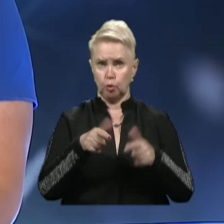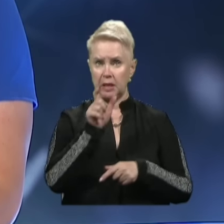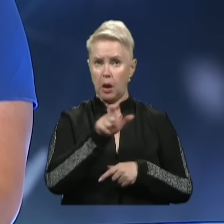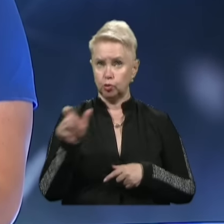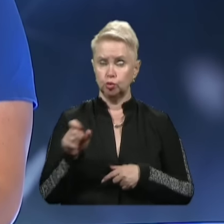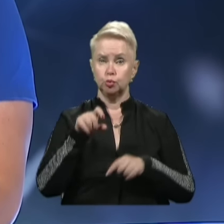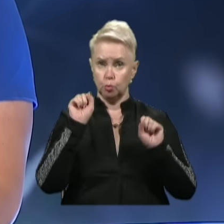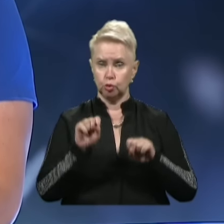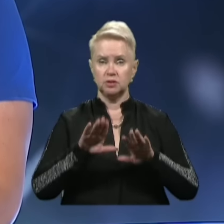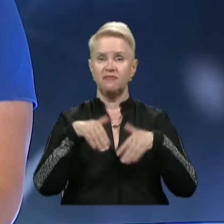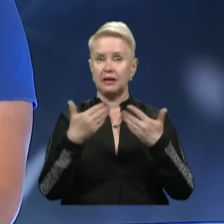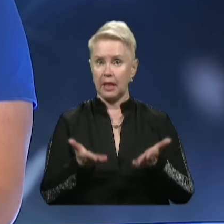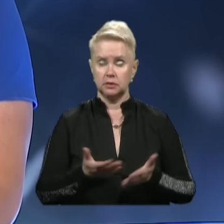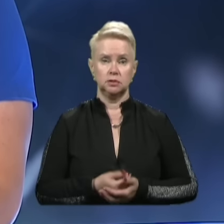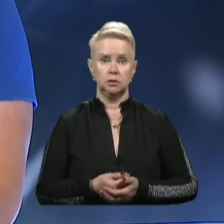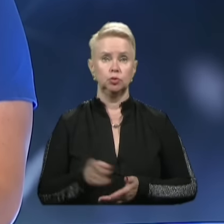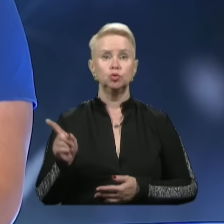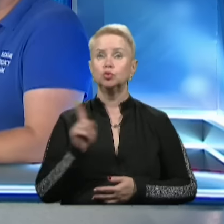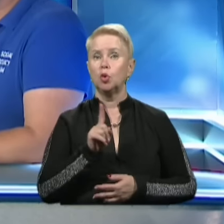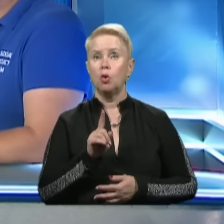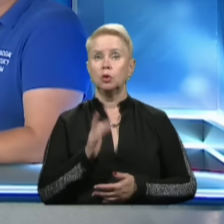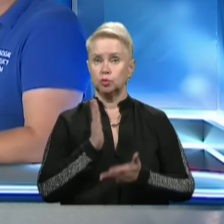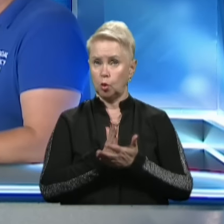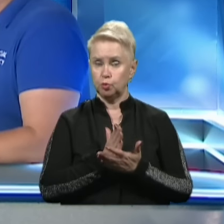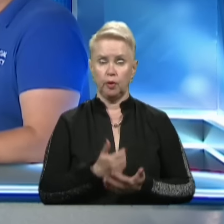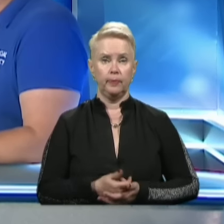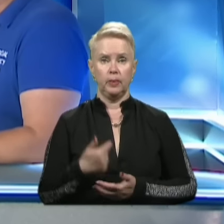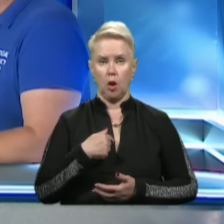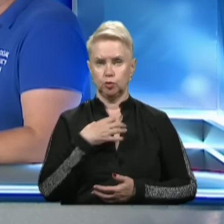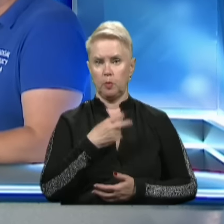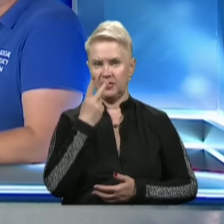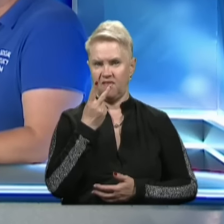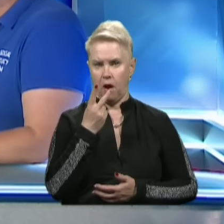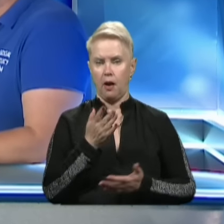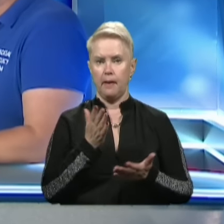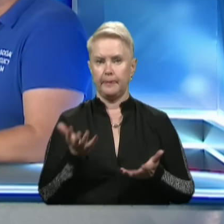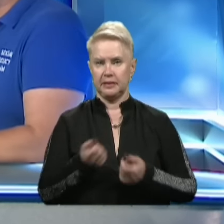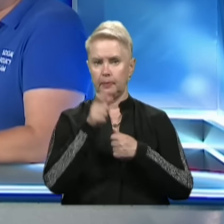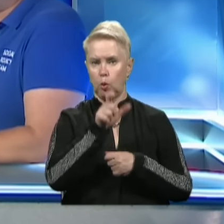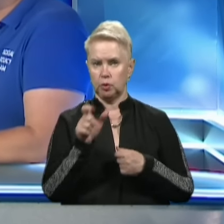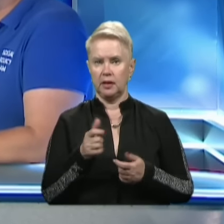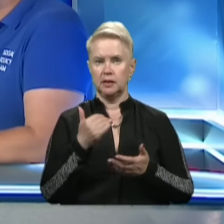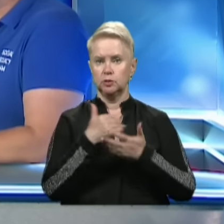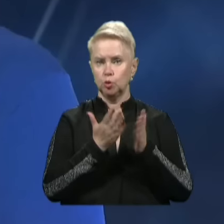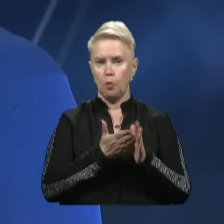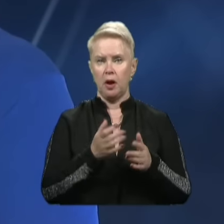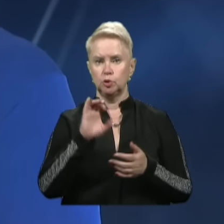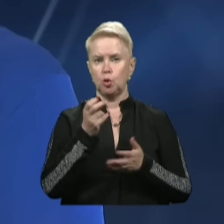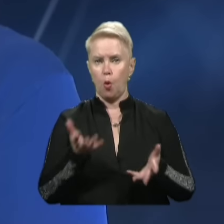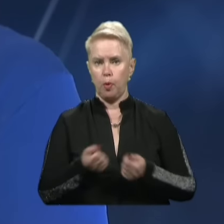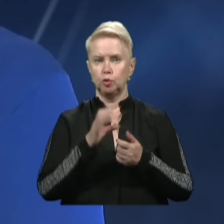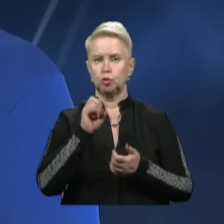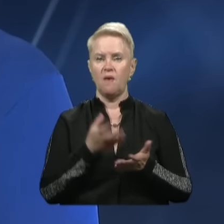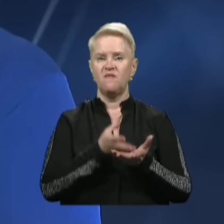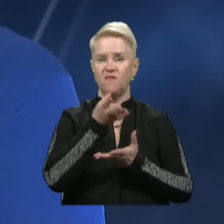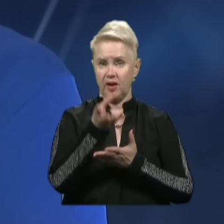для людей, з чим можуть звертатися, що вже в доступі? У нас основних два інструменти підтримки людей. Це соціальна послуга, соціальна